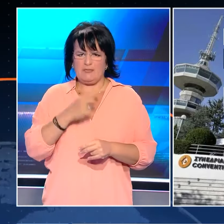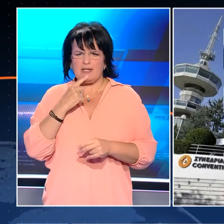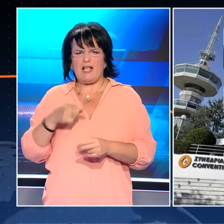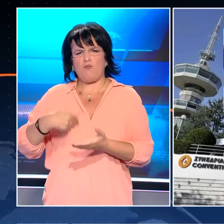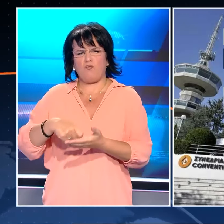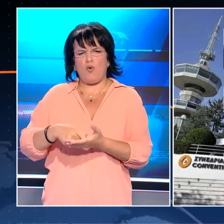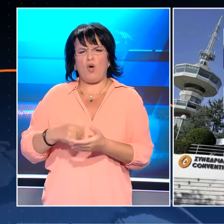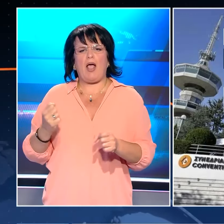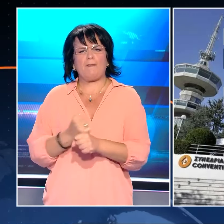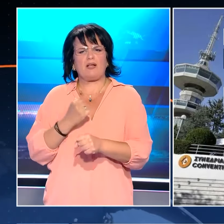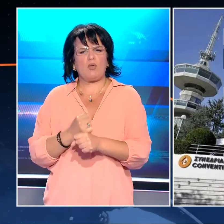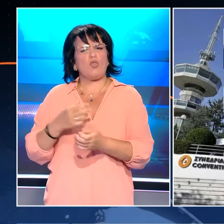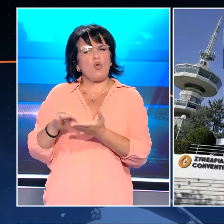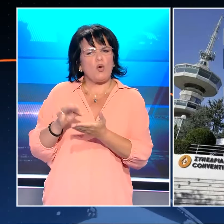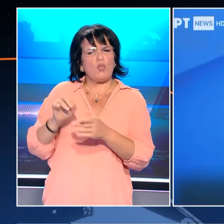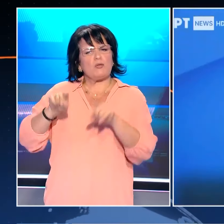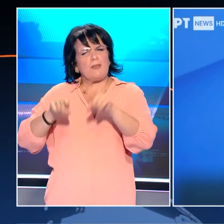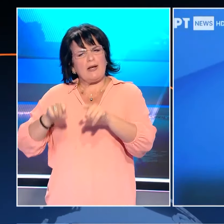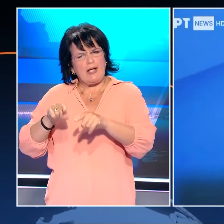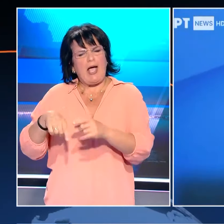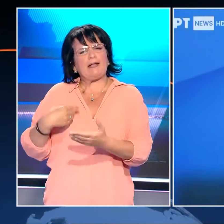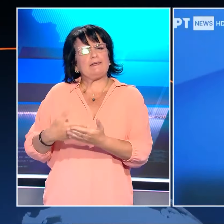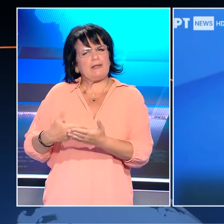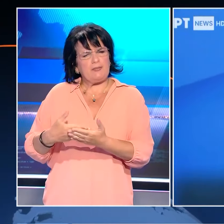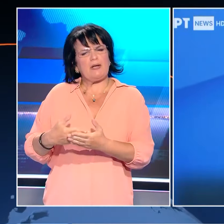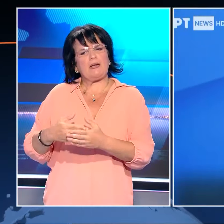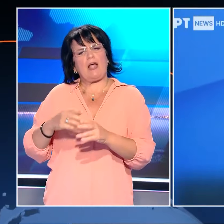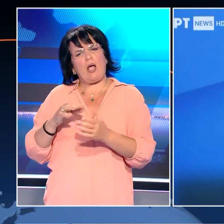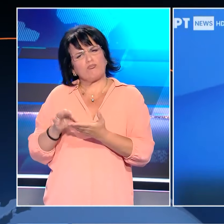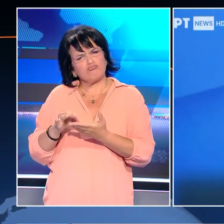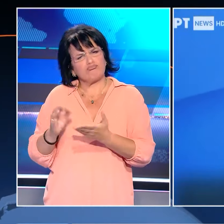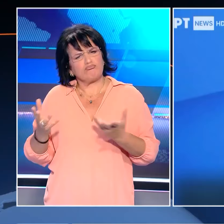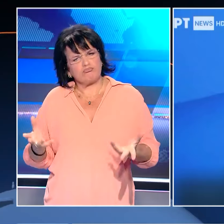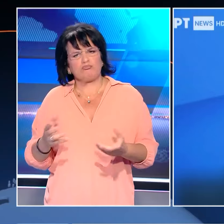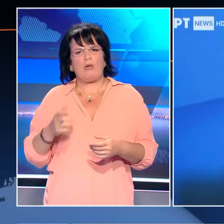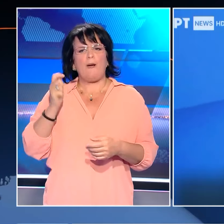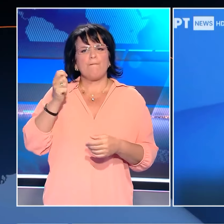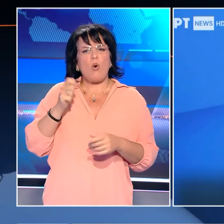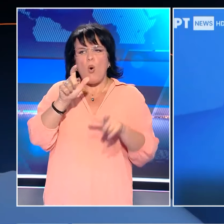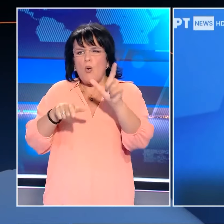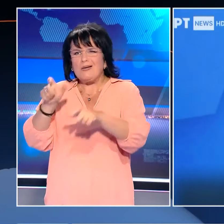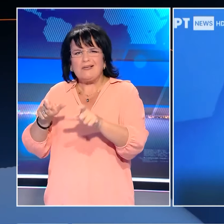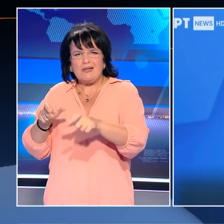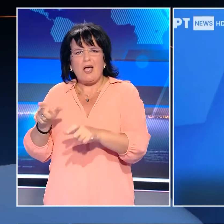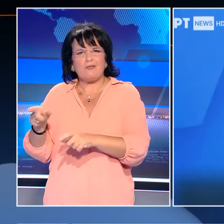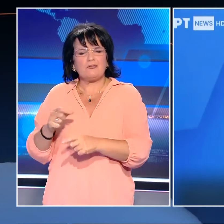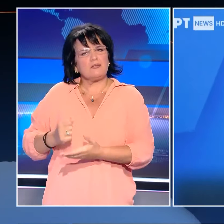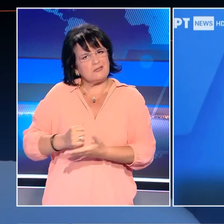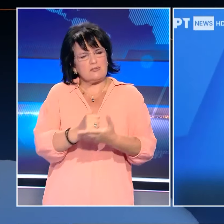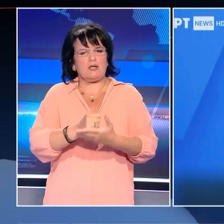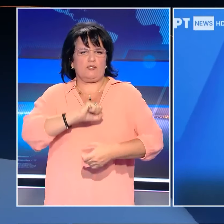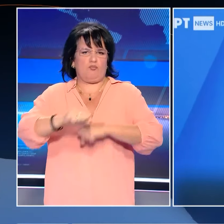των επαγγελματιών με διορθώσεις για συγκεκριμένες περιπτώσεις. Το πρώτο που περιμένουμε είναι η ανακοίνωση κάποιων πολιτικών που θα έρχονται να ενισχύσουν την